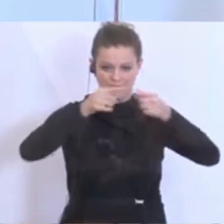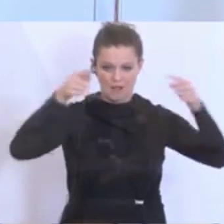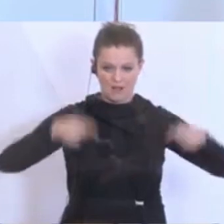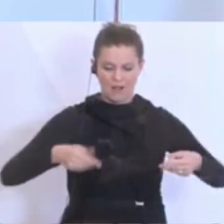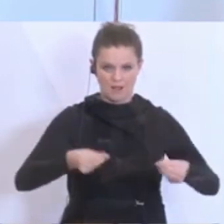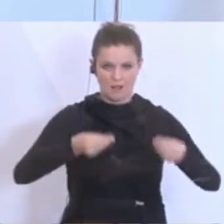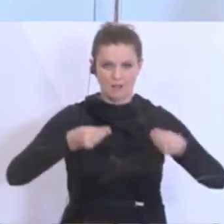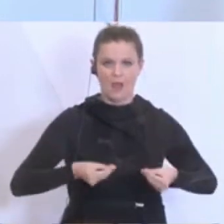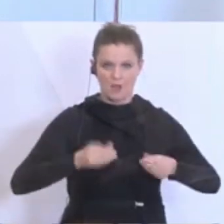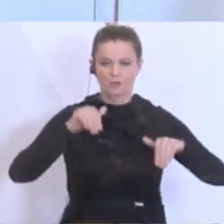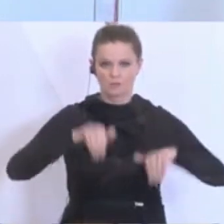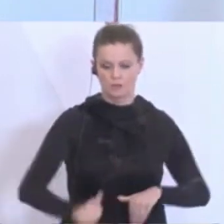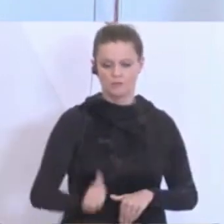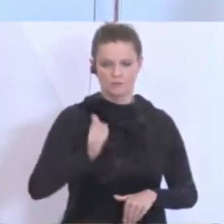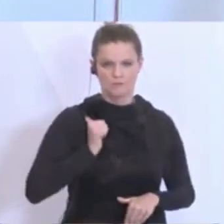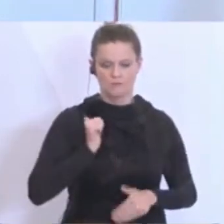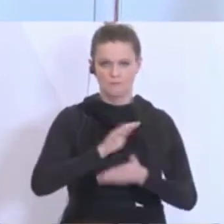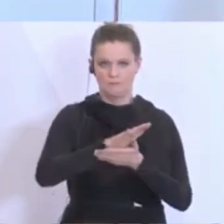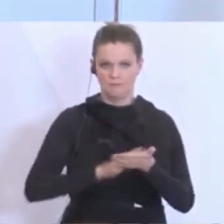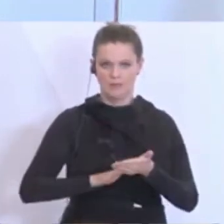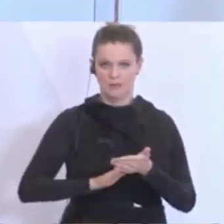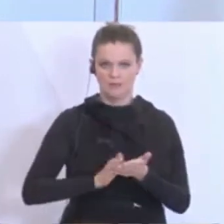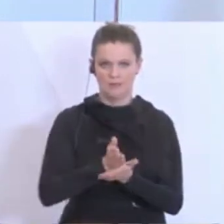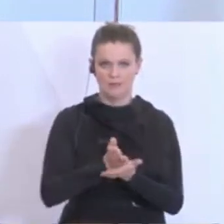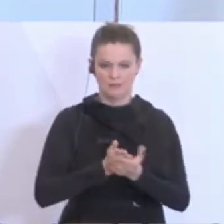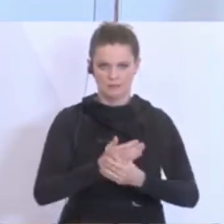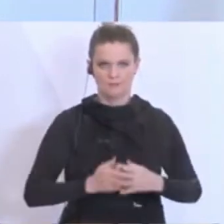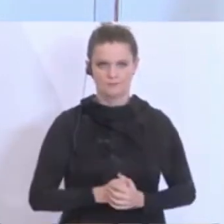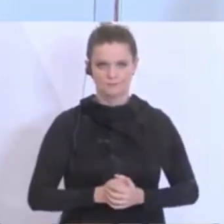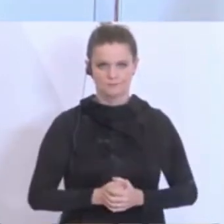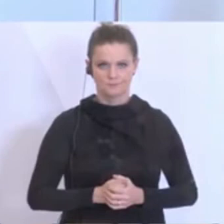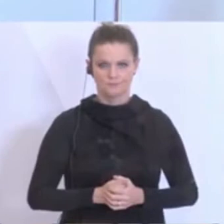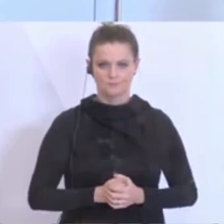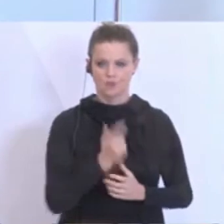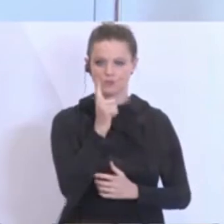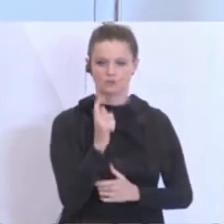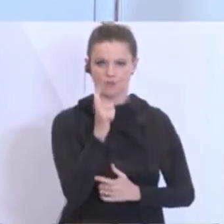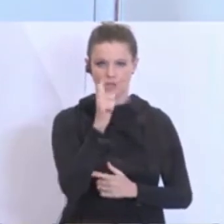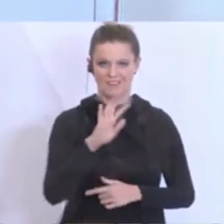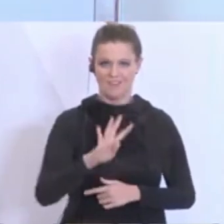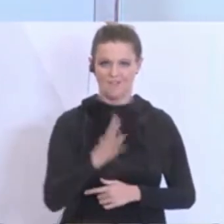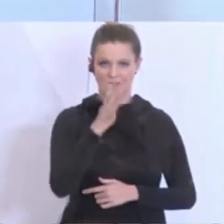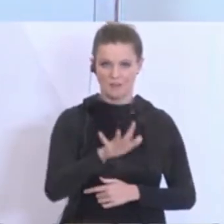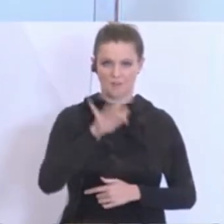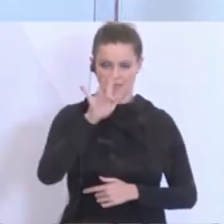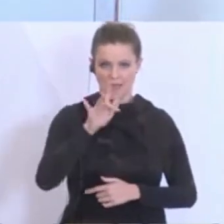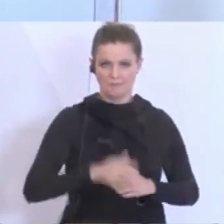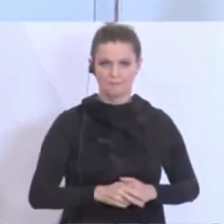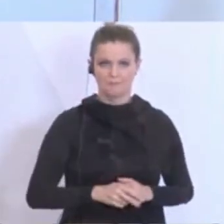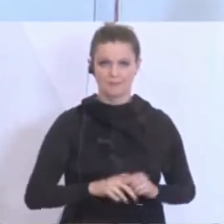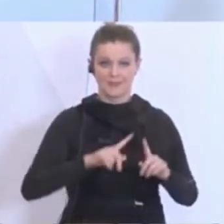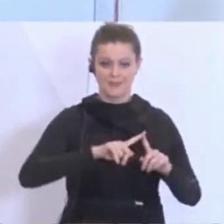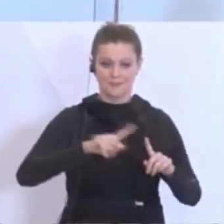einrücken. Der Tag der Einberufung wird am 4. Mai sein. Bis zum 17.